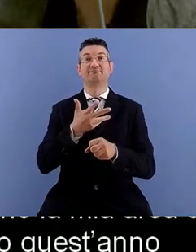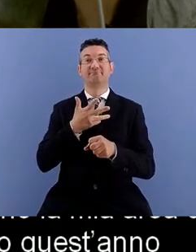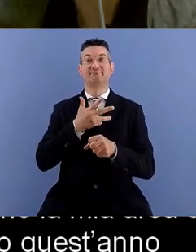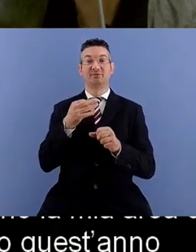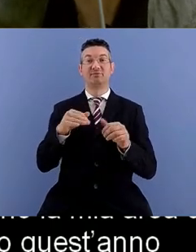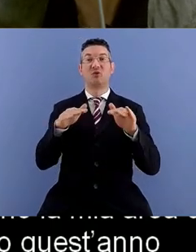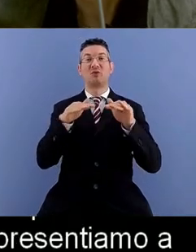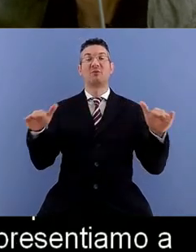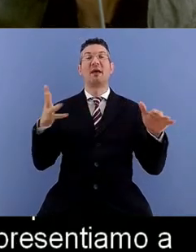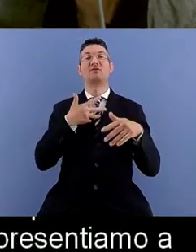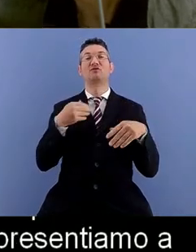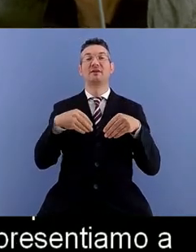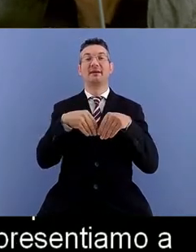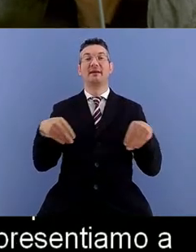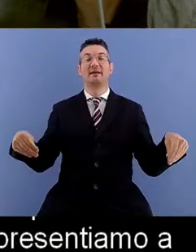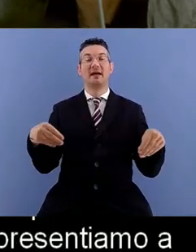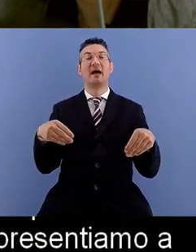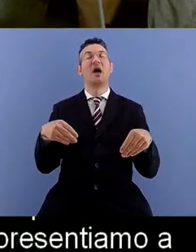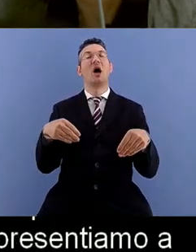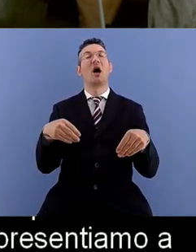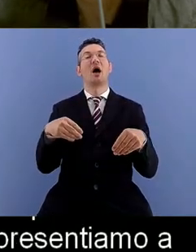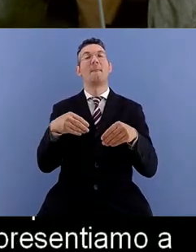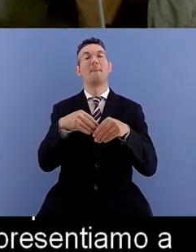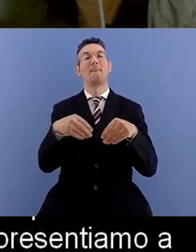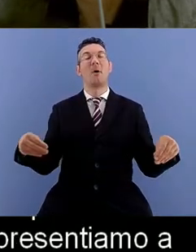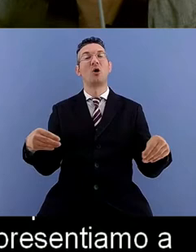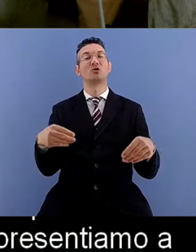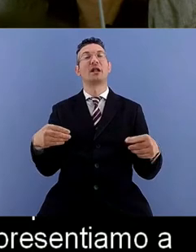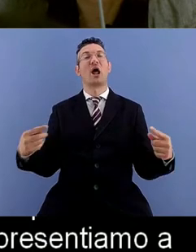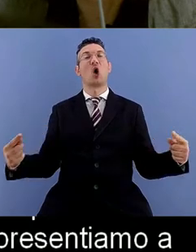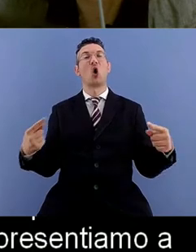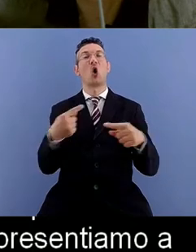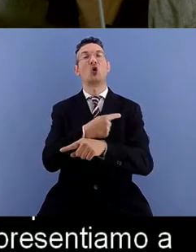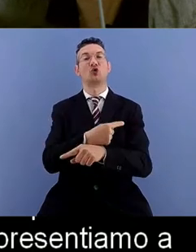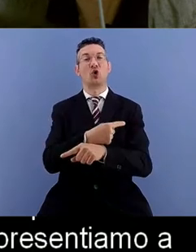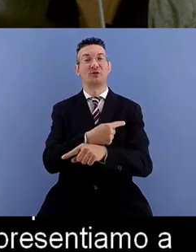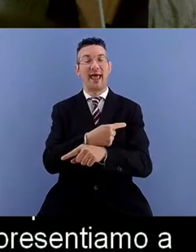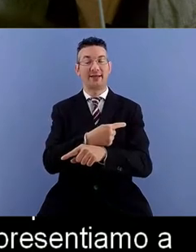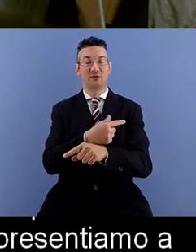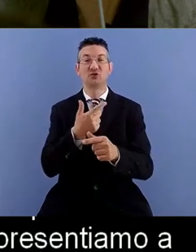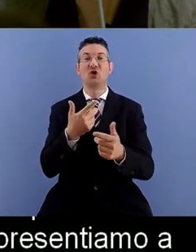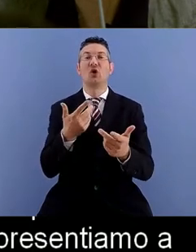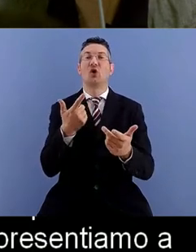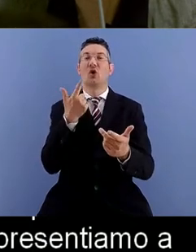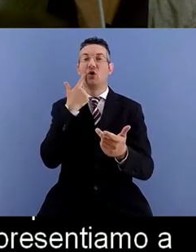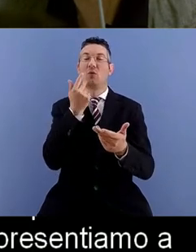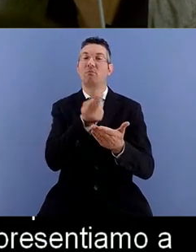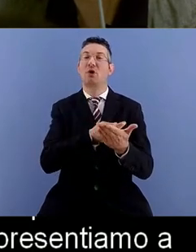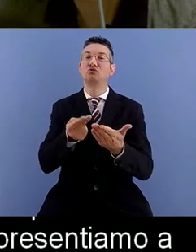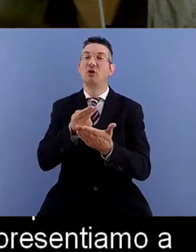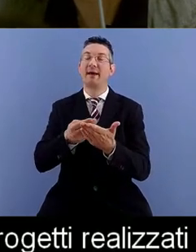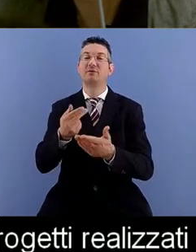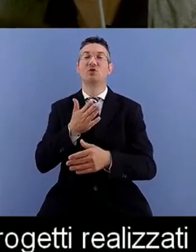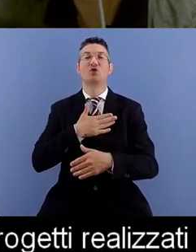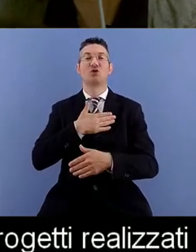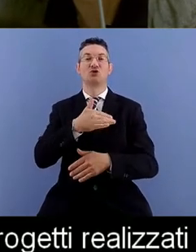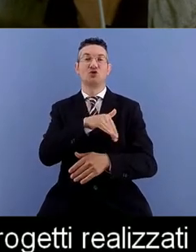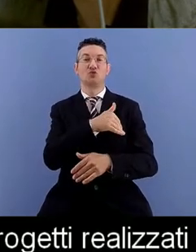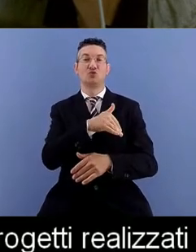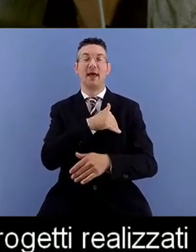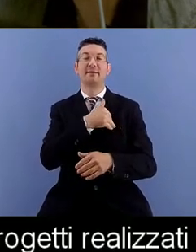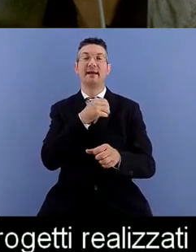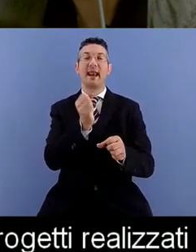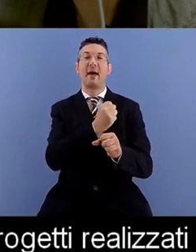controsenso con progetti che i nostri studenti hanno realizzato durante il laboratorio didattico di quest'anno e che